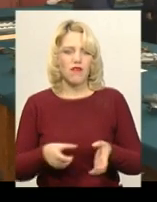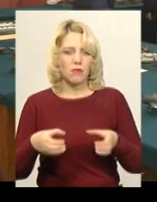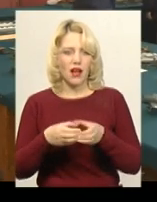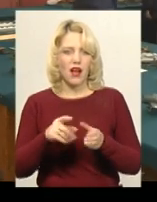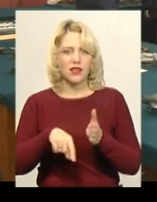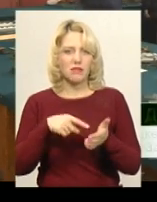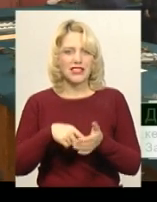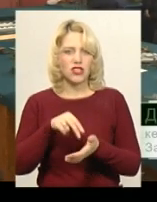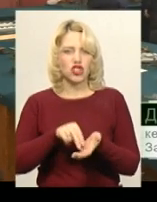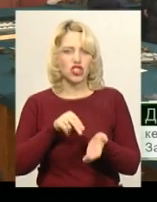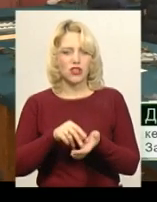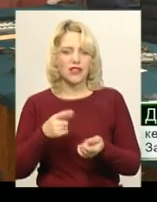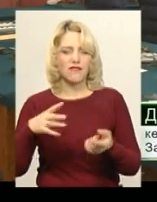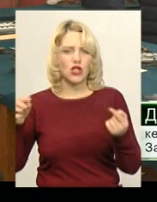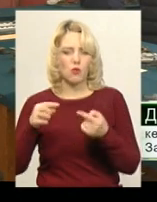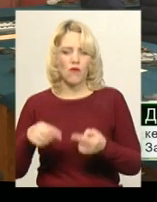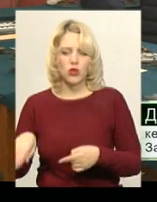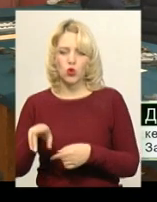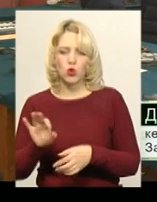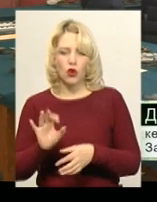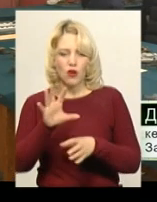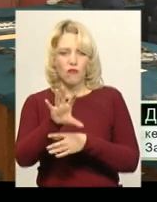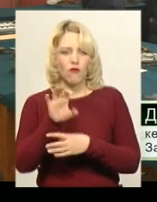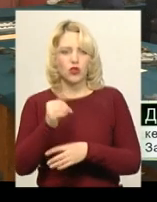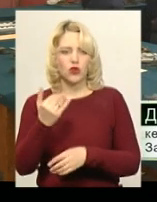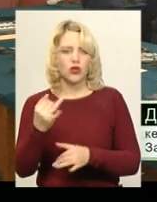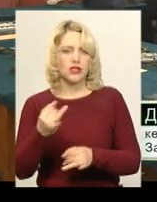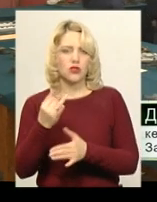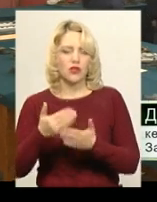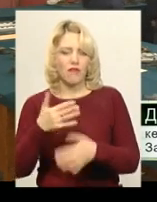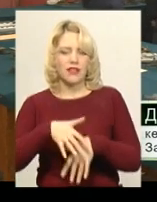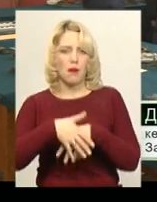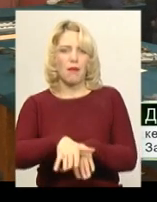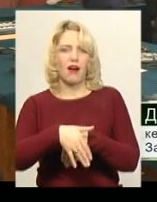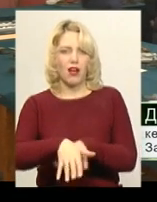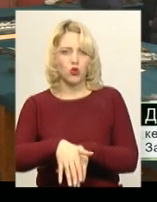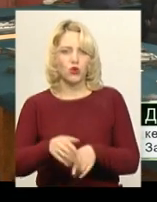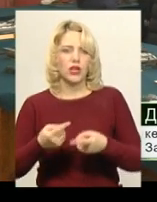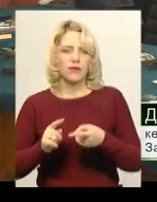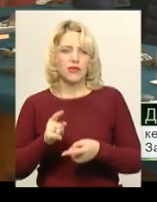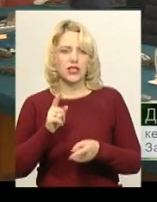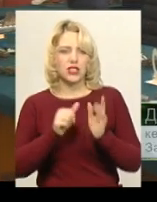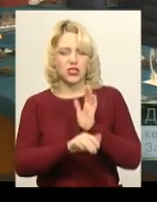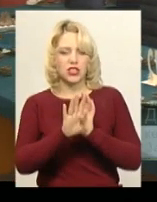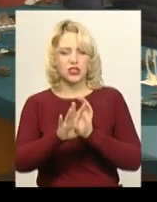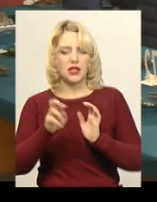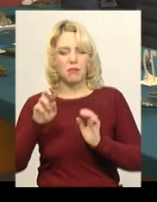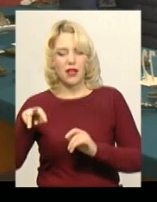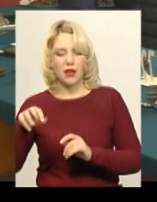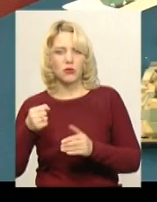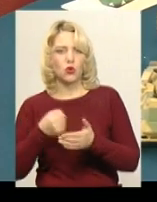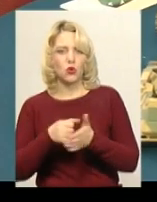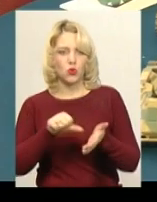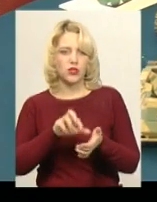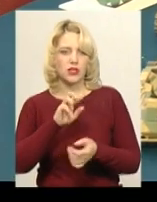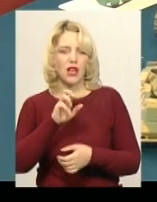Всьо відповідно до фотографій, до його історії від параду цього Т-64 БМ і до участі в